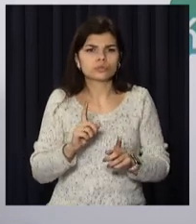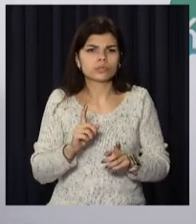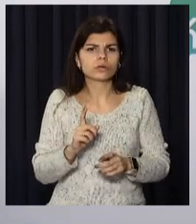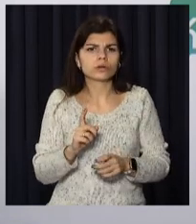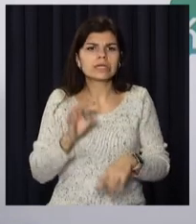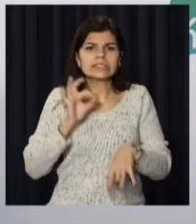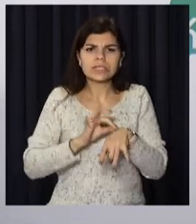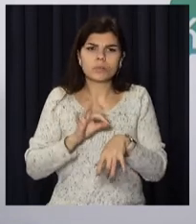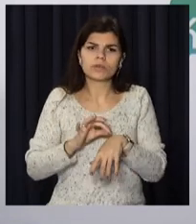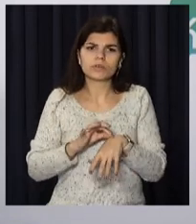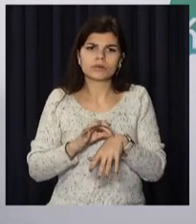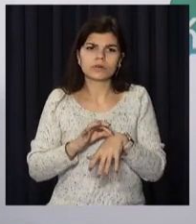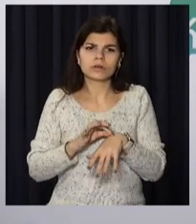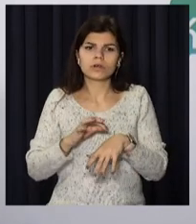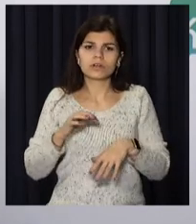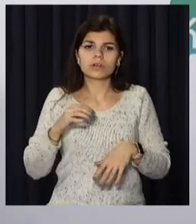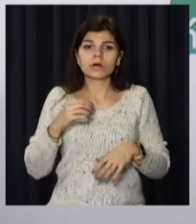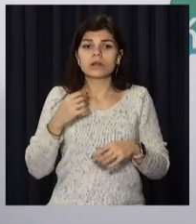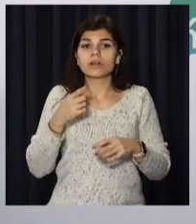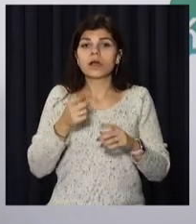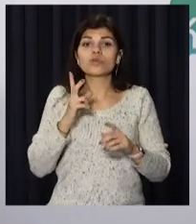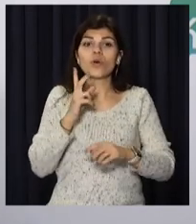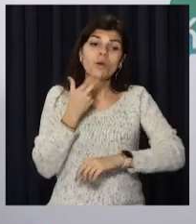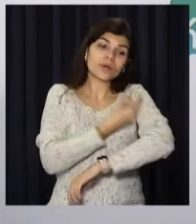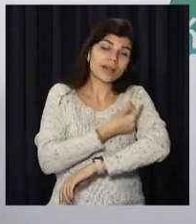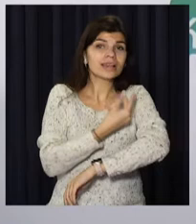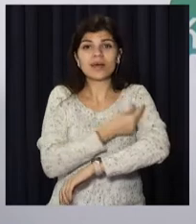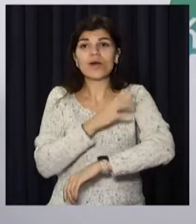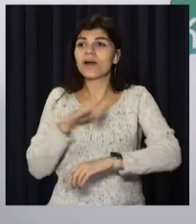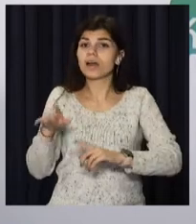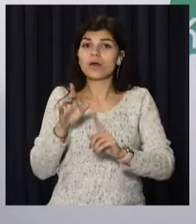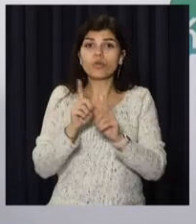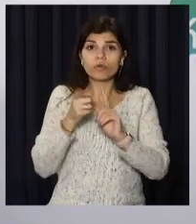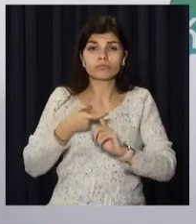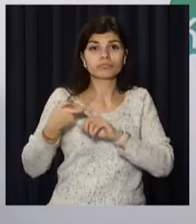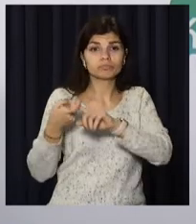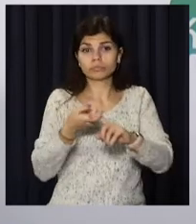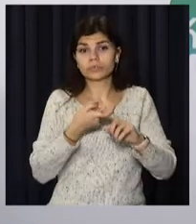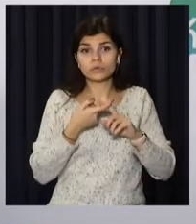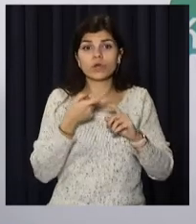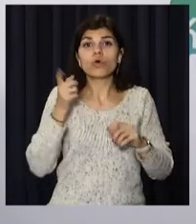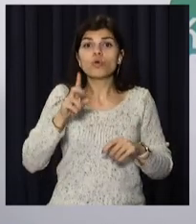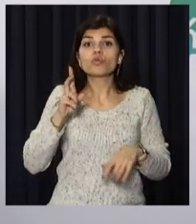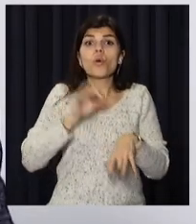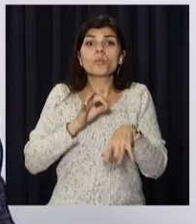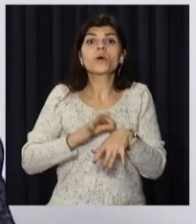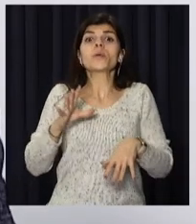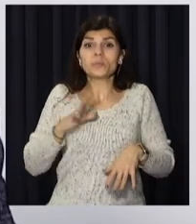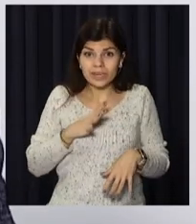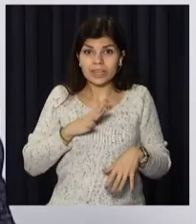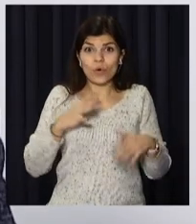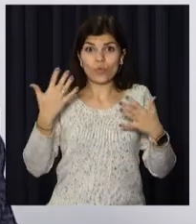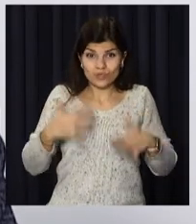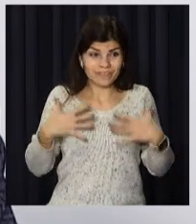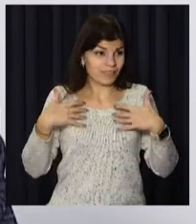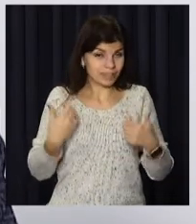заболівання поражають не тільки ті, хто не привіт або не болів, а також ті, хто вже перенес це заболівання. По суті діла, все